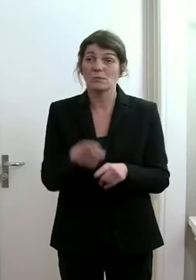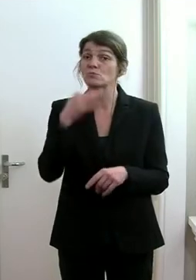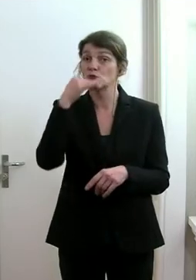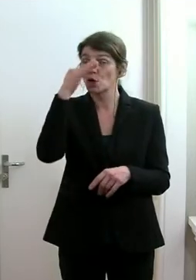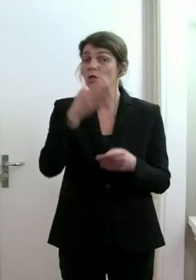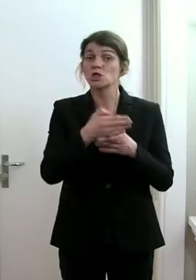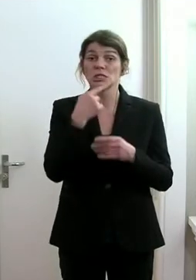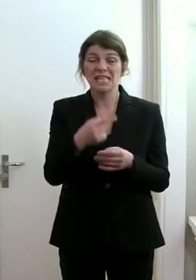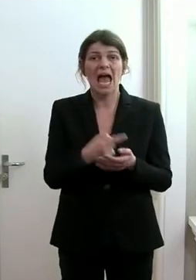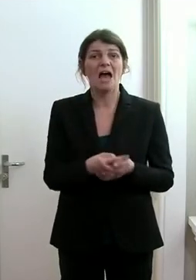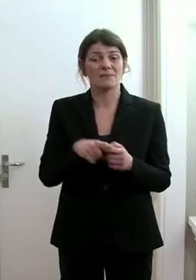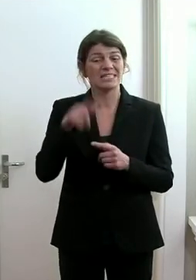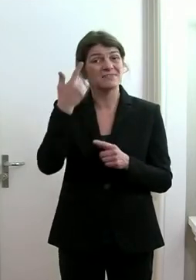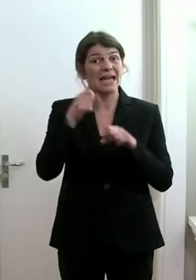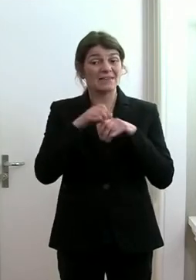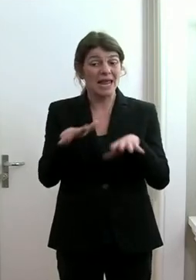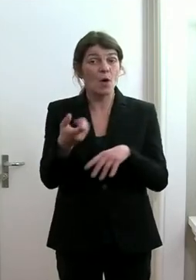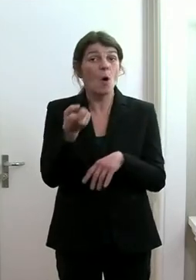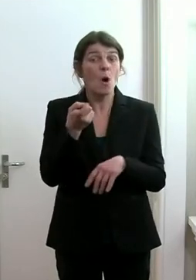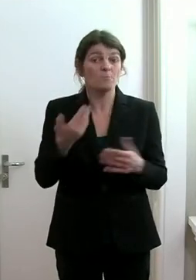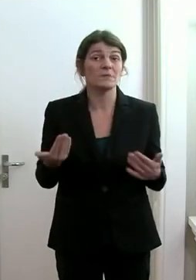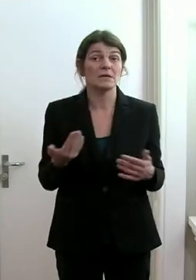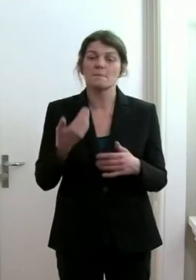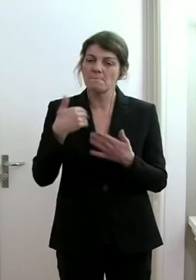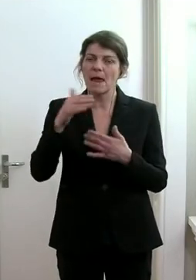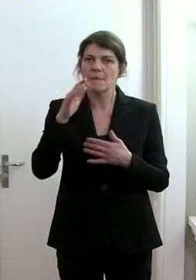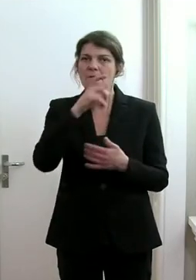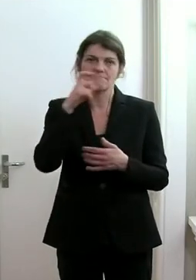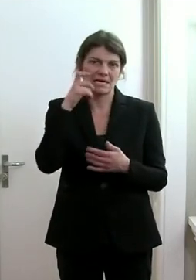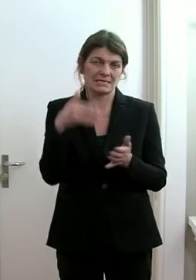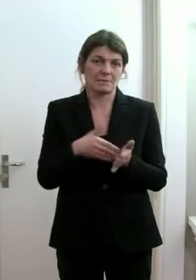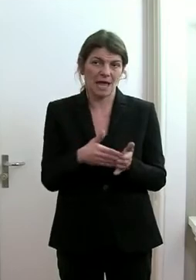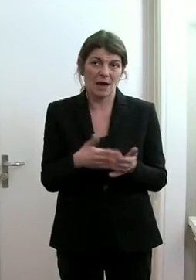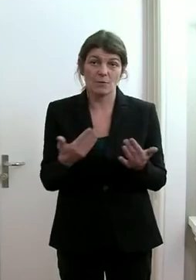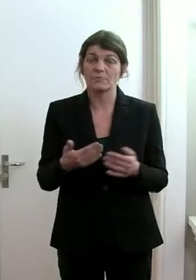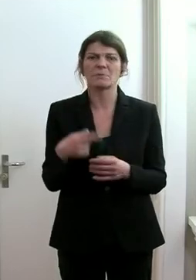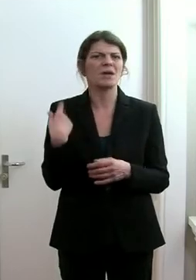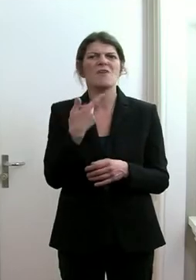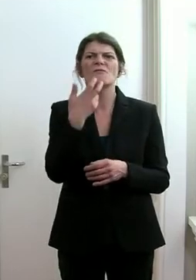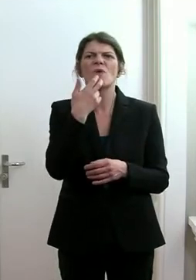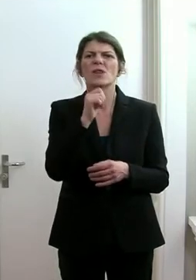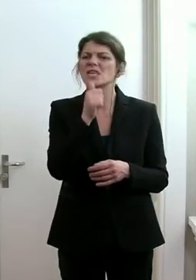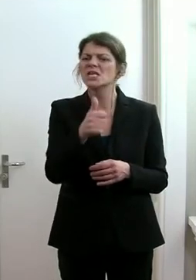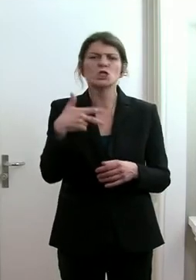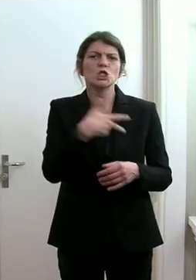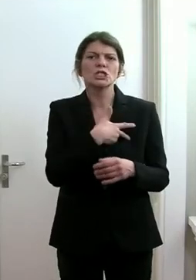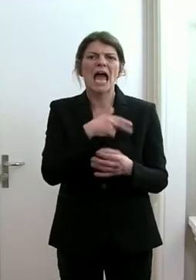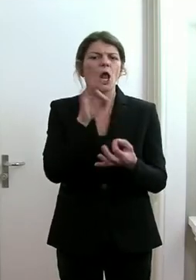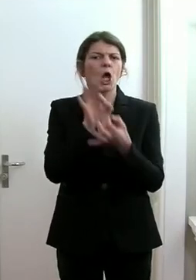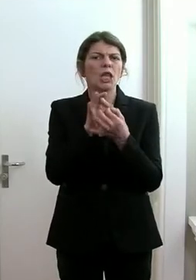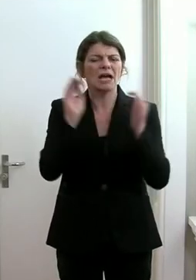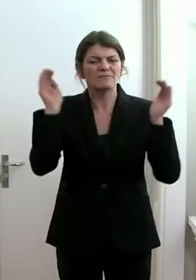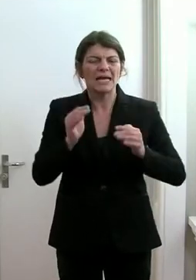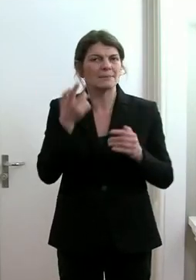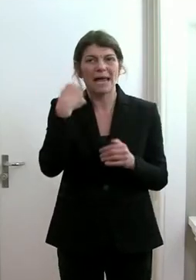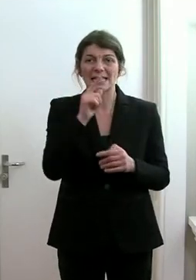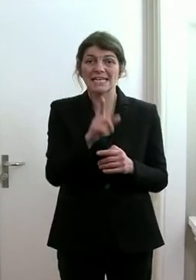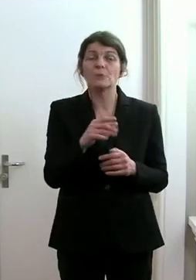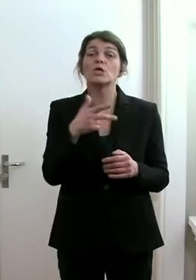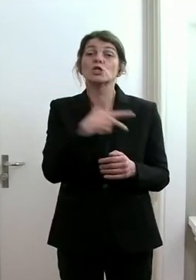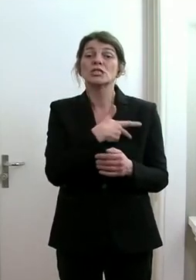schon gesagt, wenn die zweite Welle kommt, dann werden wir vermehrt mit Masken arbeiten. Und wir wollen nicht Sozialkontakte einschränken, wir wollen